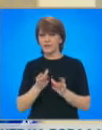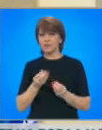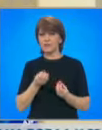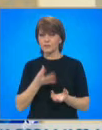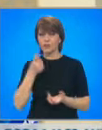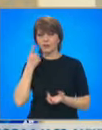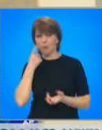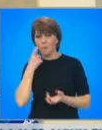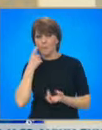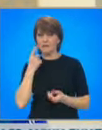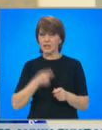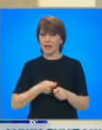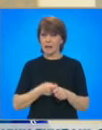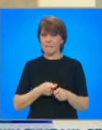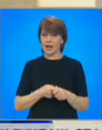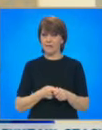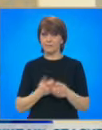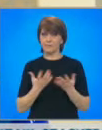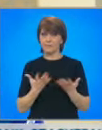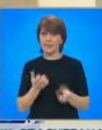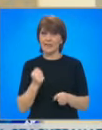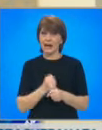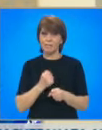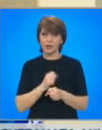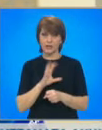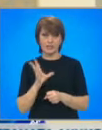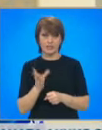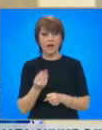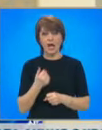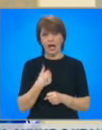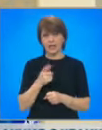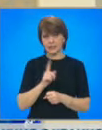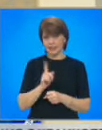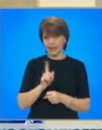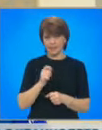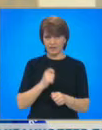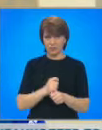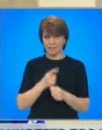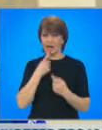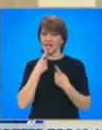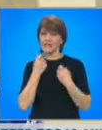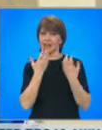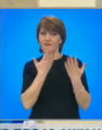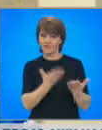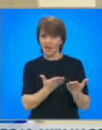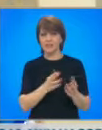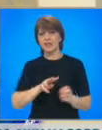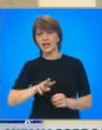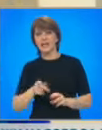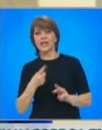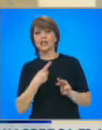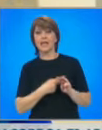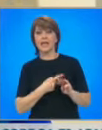тях веднага. И това, което аз му казах, аз не искам да го направя това заради вас или заради Шенген.